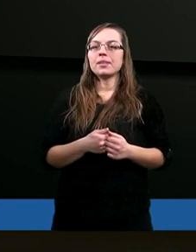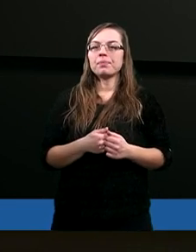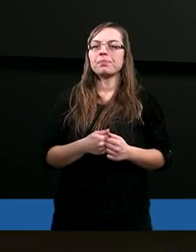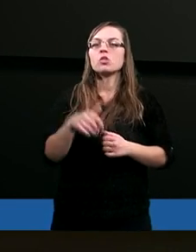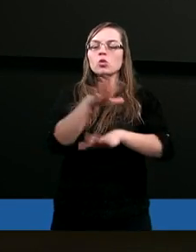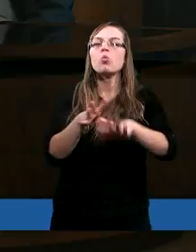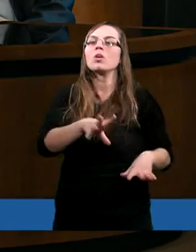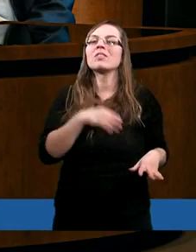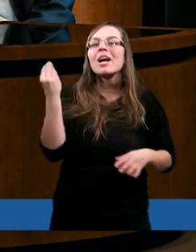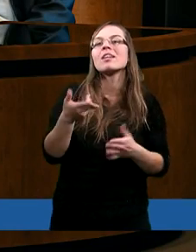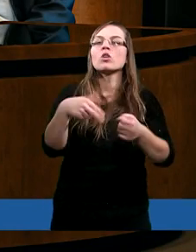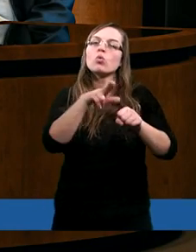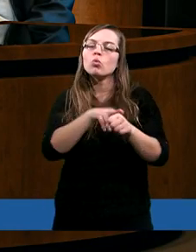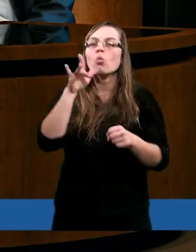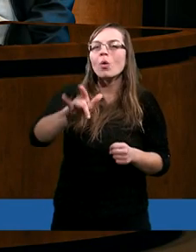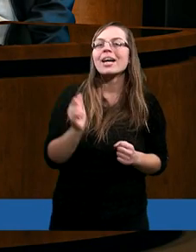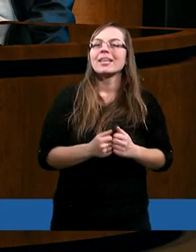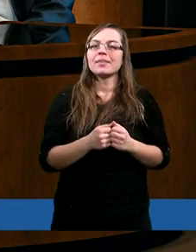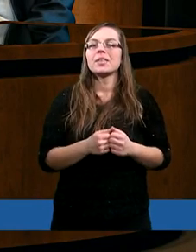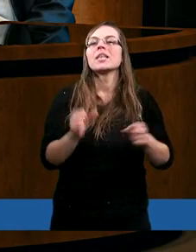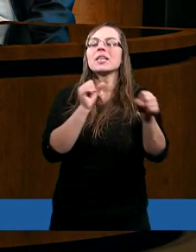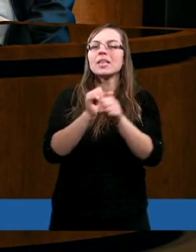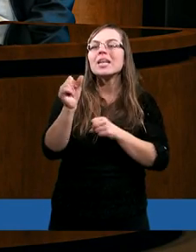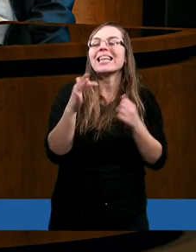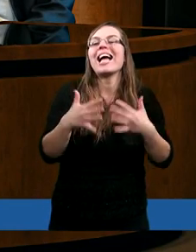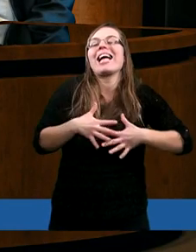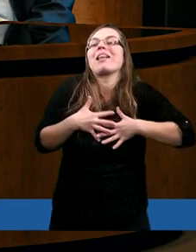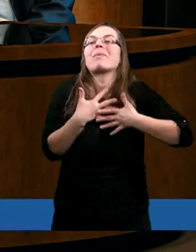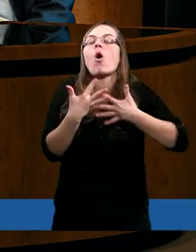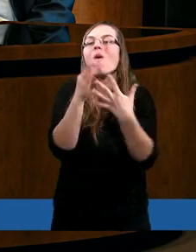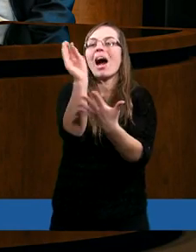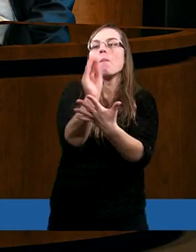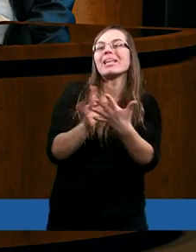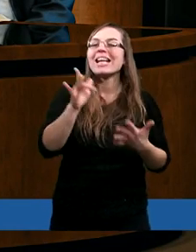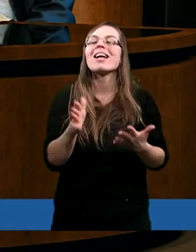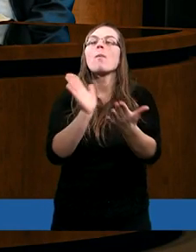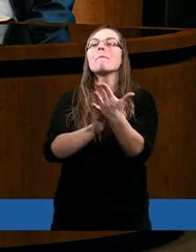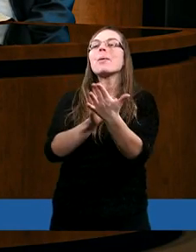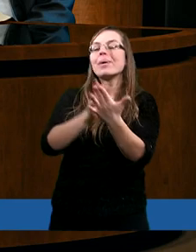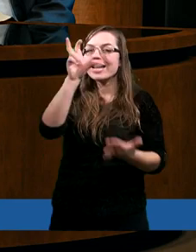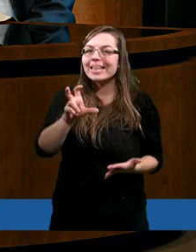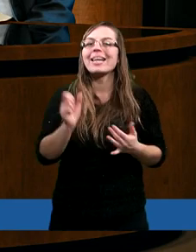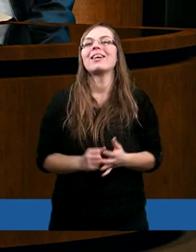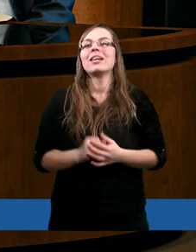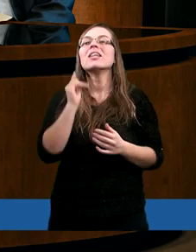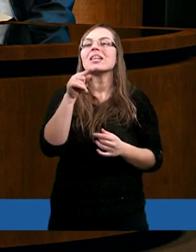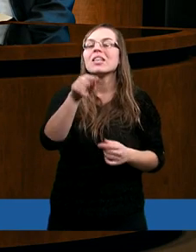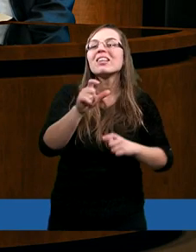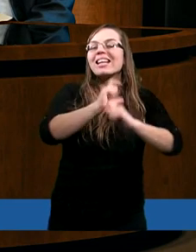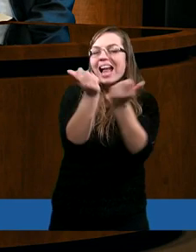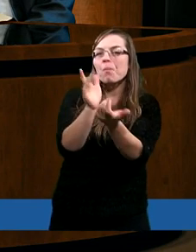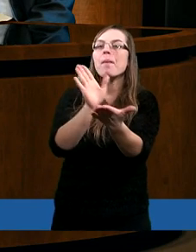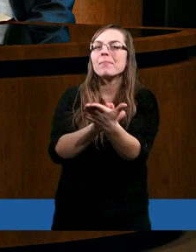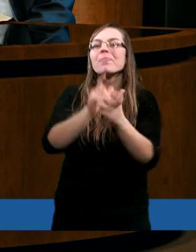Duch Święty, który inspirował pisarzy biblijnych i cała